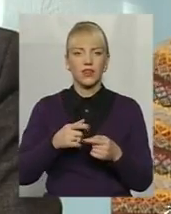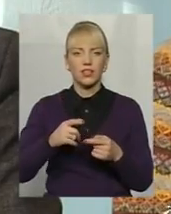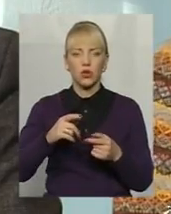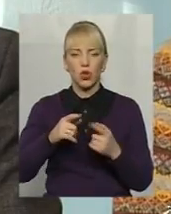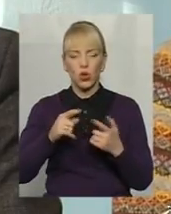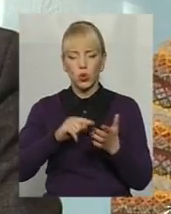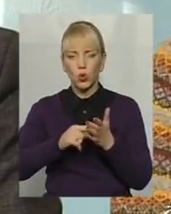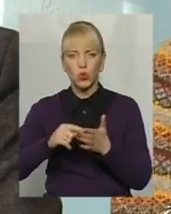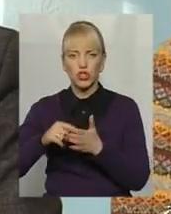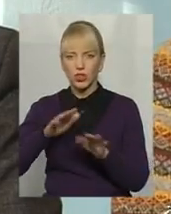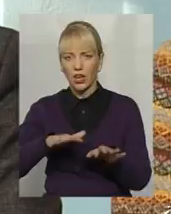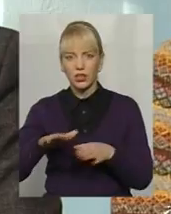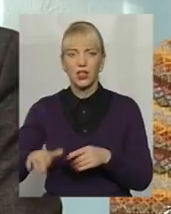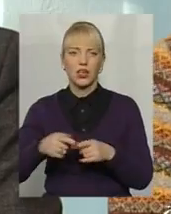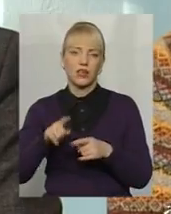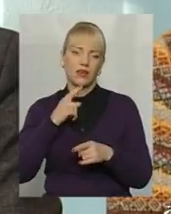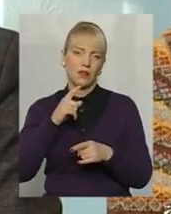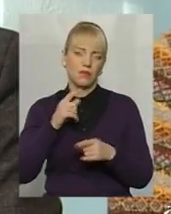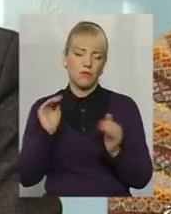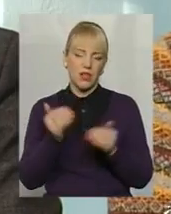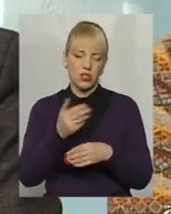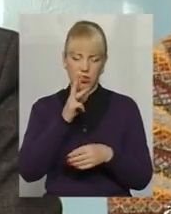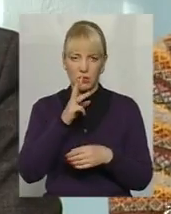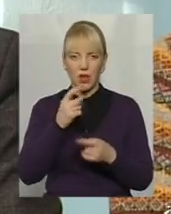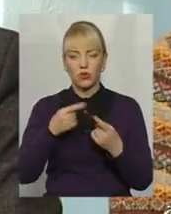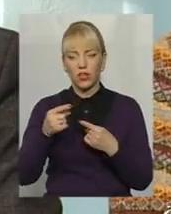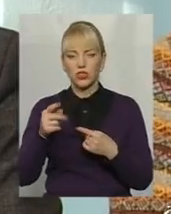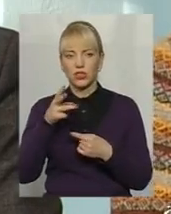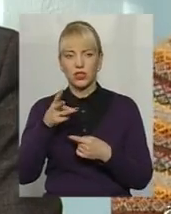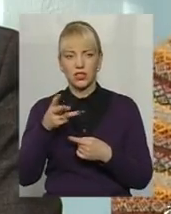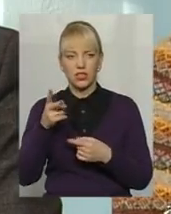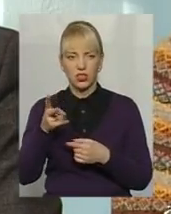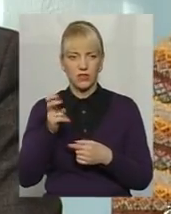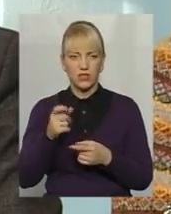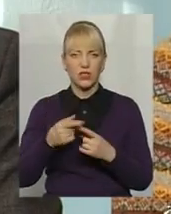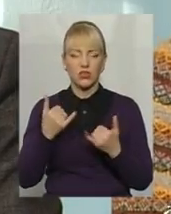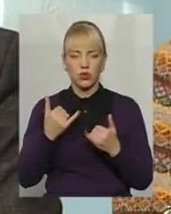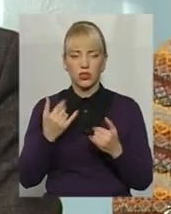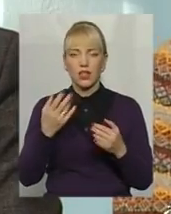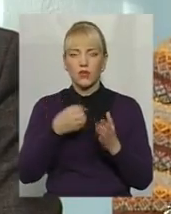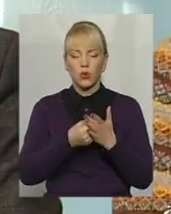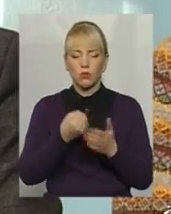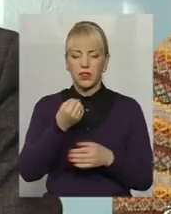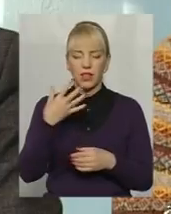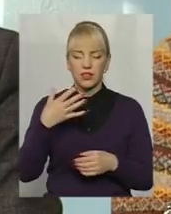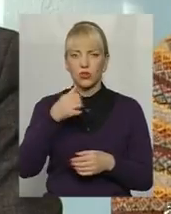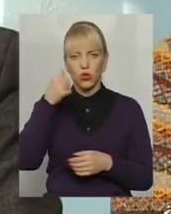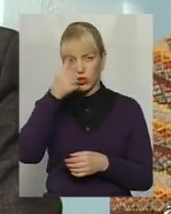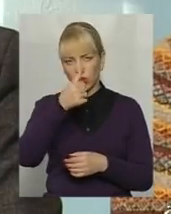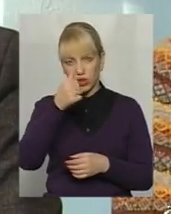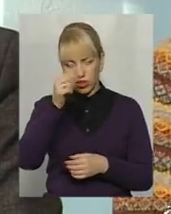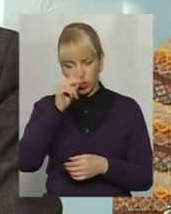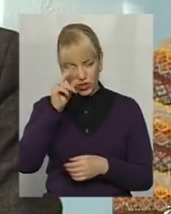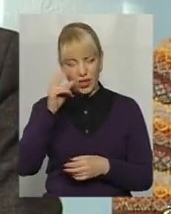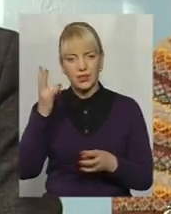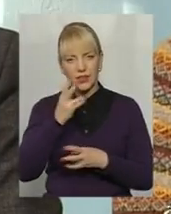плату. Всі інші отримують менше 3,200. Питання. Сьогодні до 15-го числа необхідно грудня подавати вже заявки